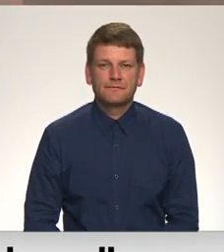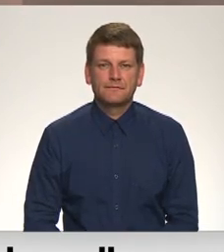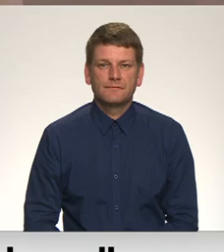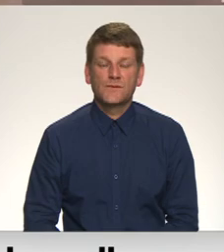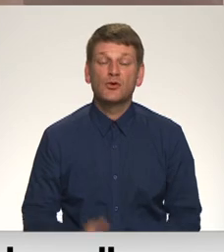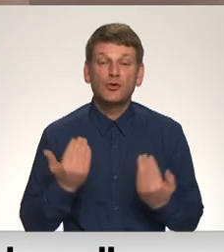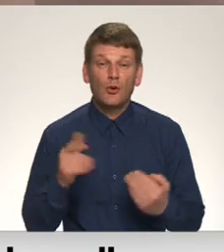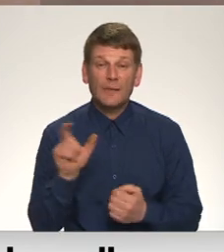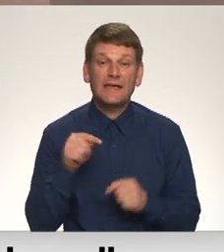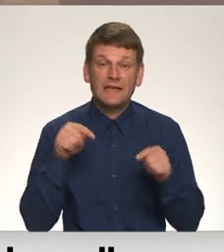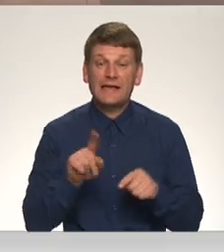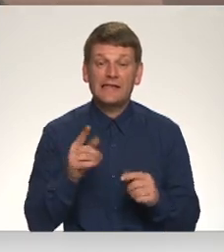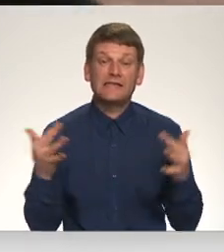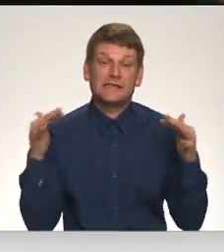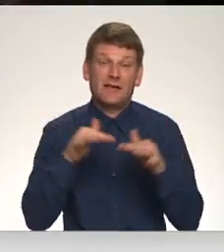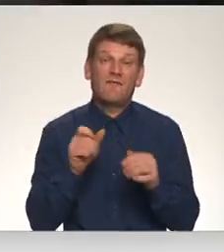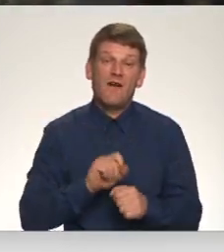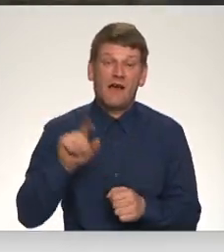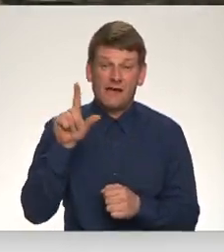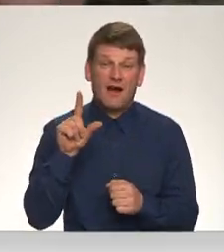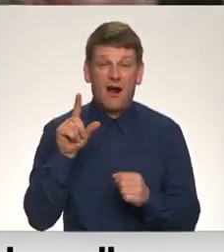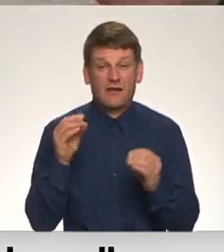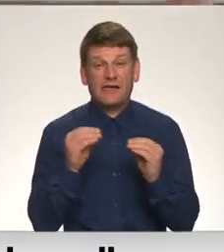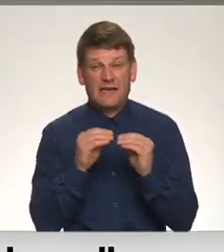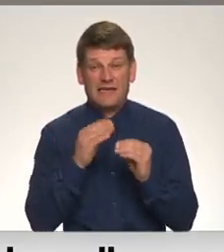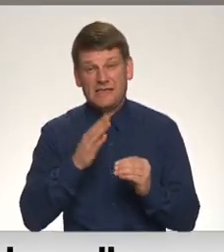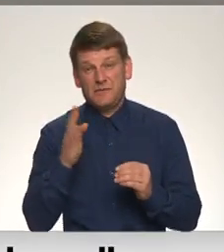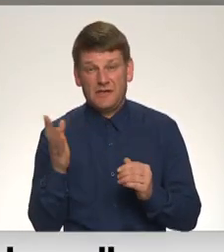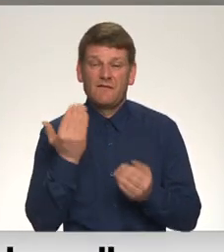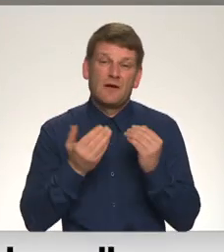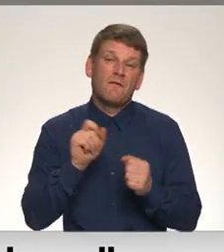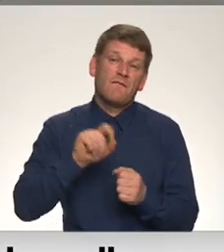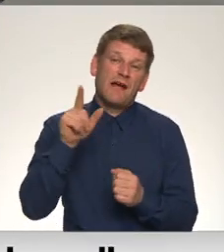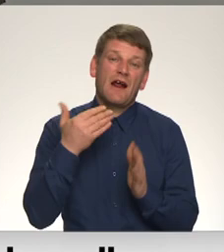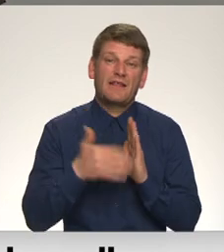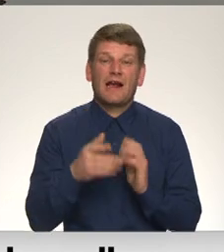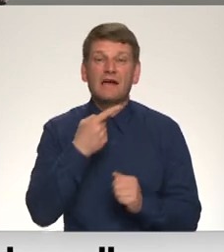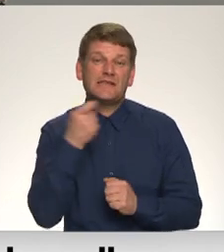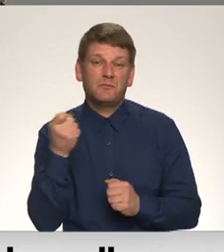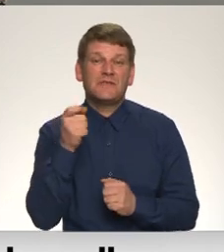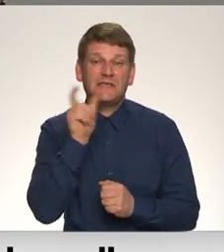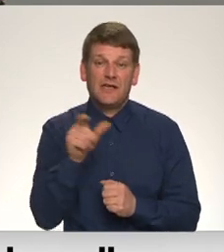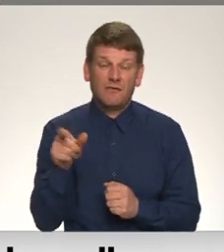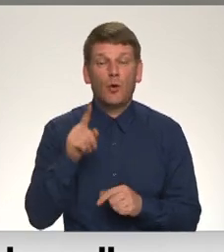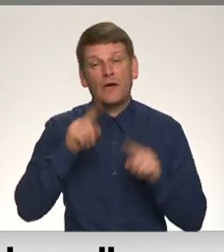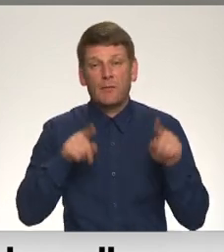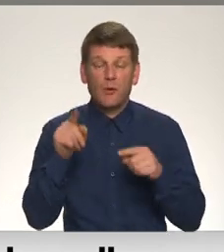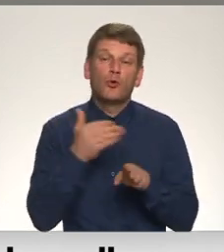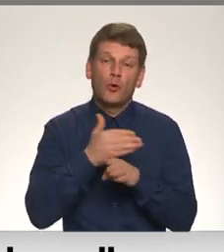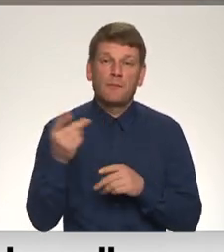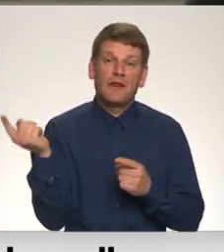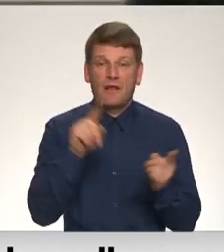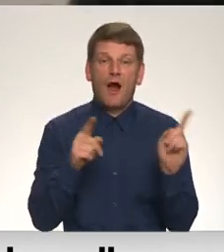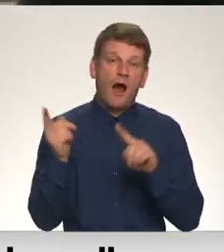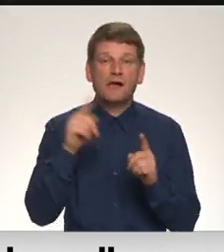Šobrīd šeit ir sarākuši vairāki desmit, un jau varētu būt arī vairāk nekā simts cilvēku, un ik pa laikam turpinākt